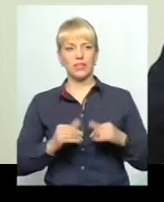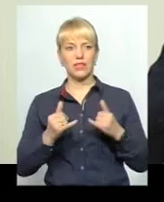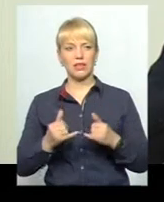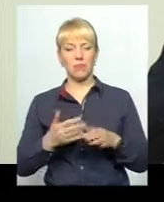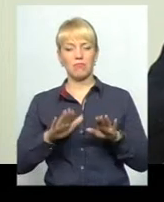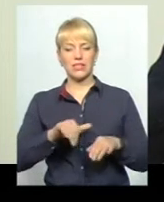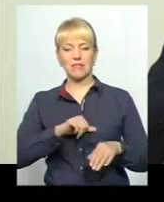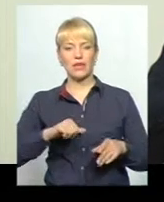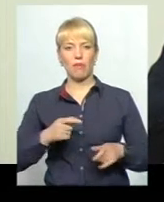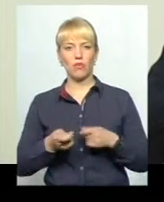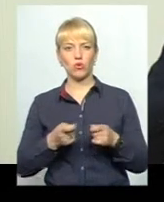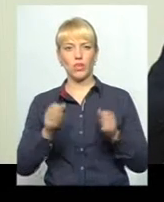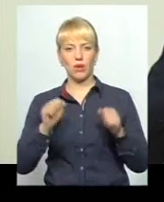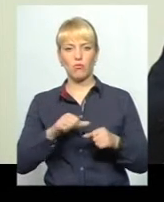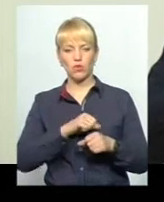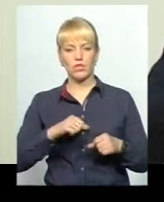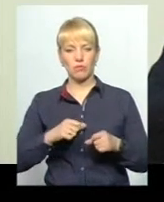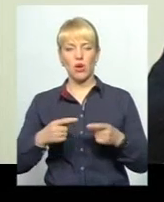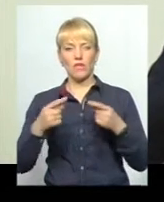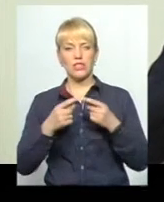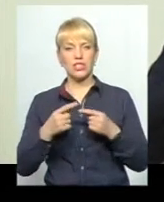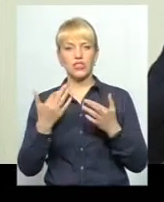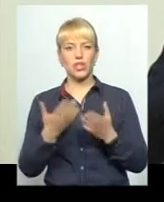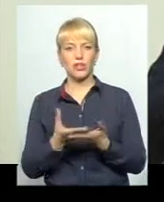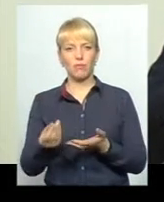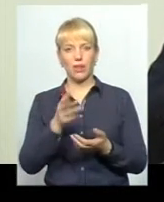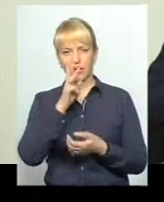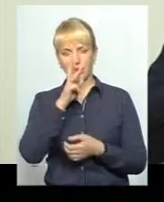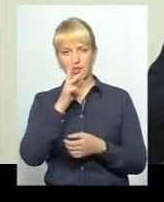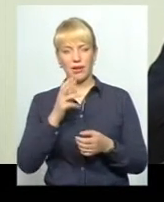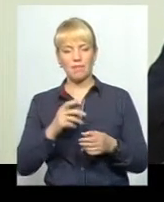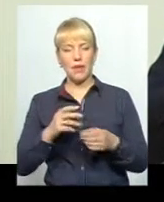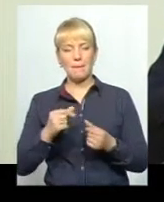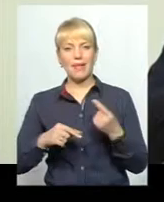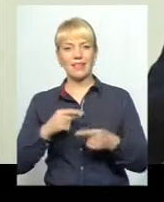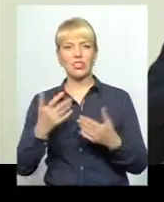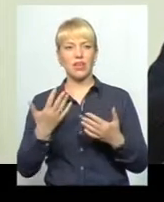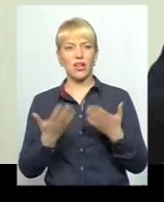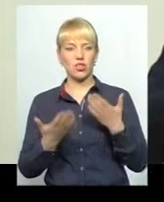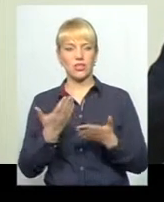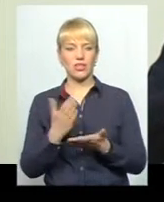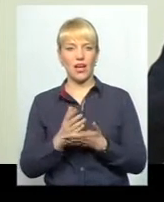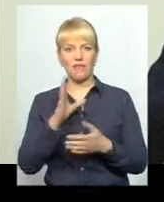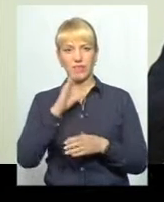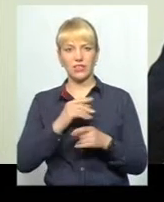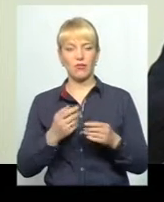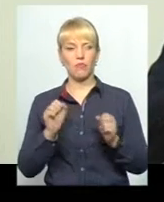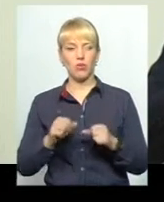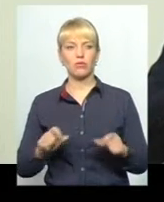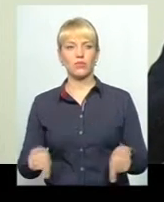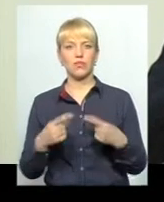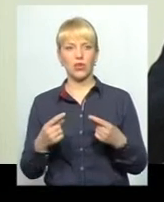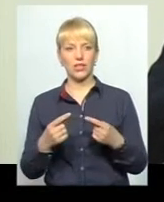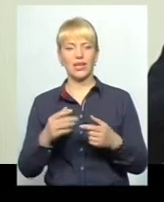самоврядування може визначати самостійно, скільки платити тому і іншому менеджеру, якщо він є ефективний. Ми зможемо створити кадровий